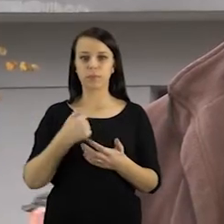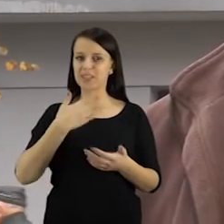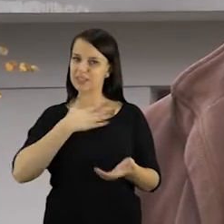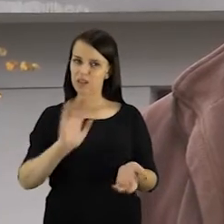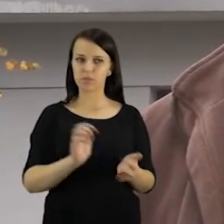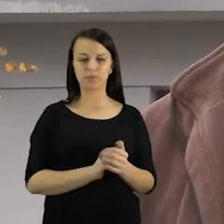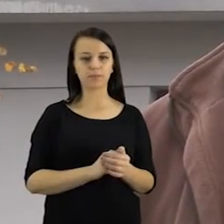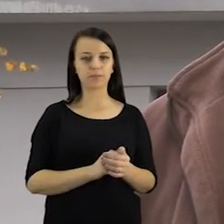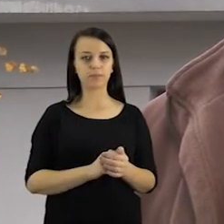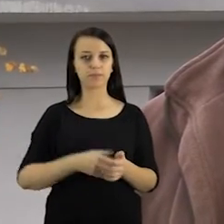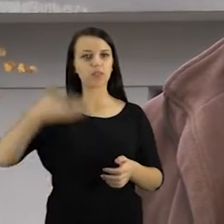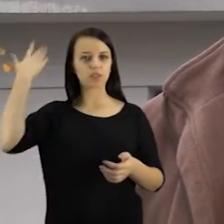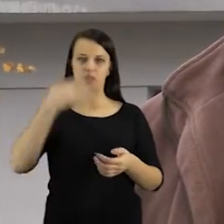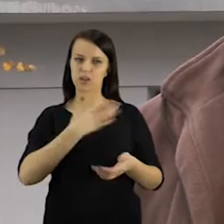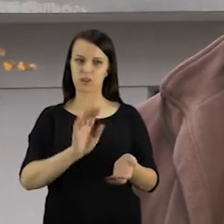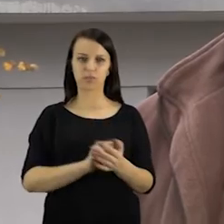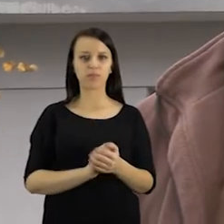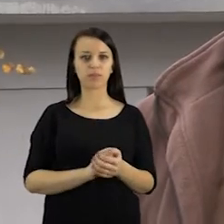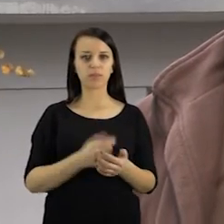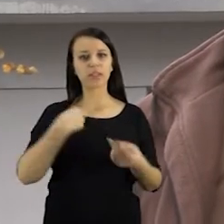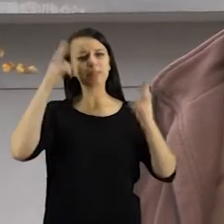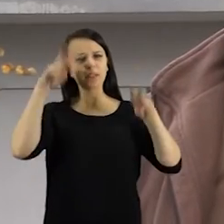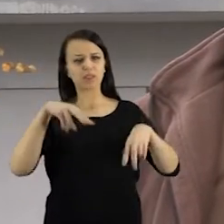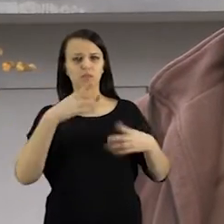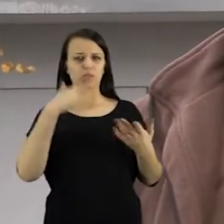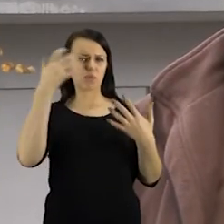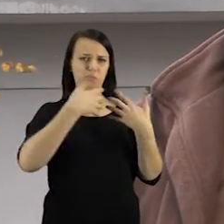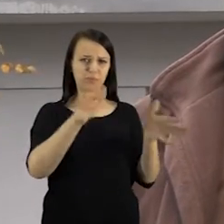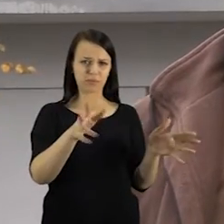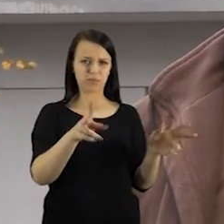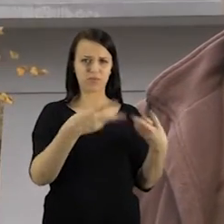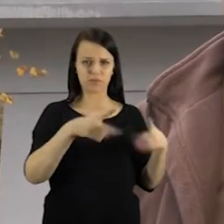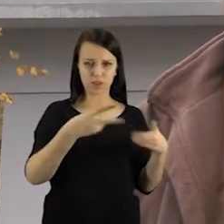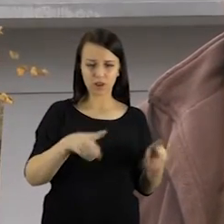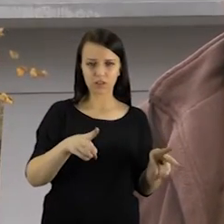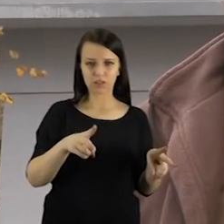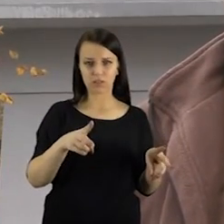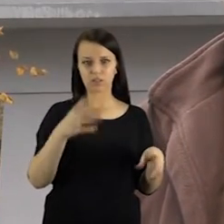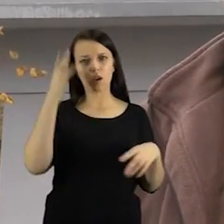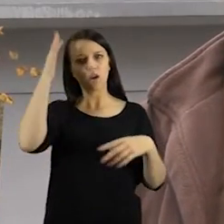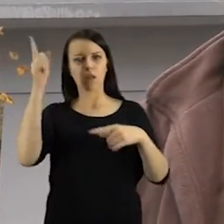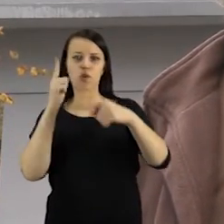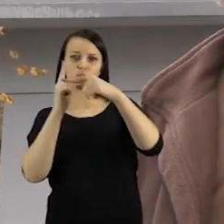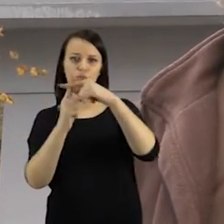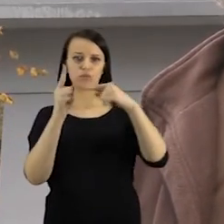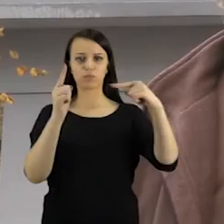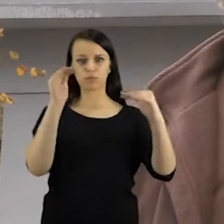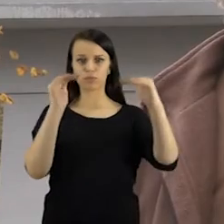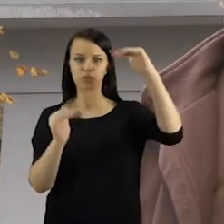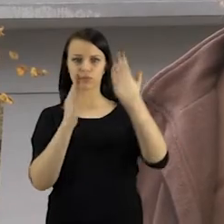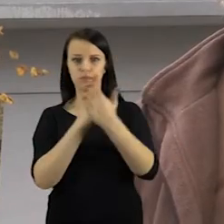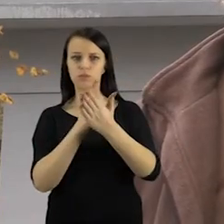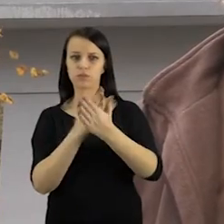nepatinka. Kodėl? Nežinau, man atroka, kad reikalingas darbs. Nereikalinga. Aš manau, kad daugiau